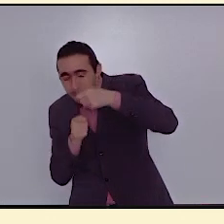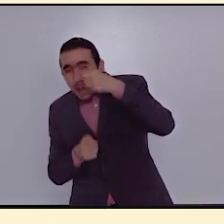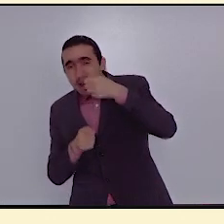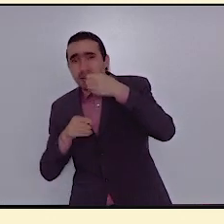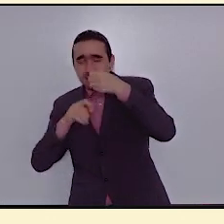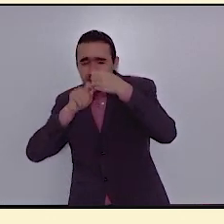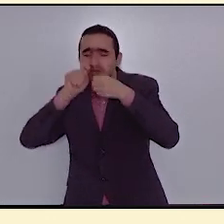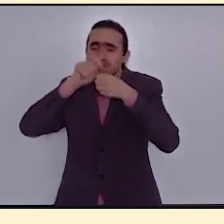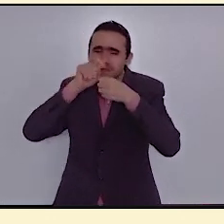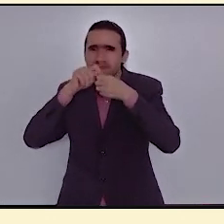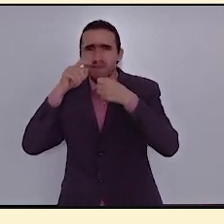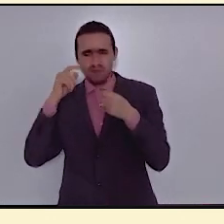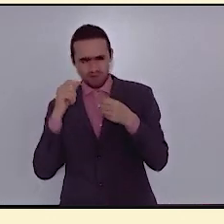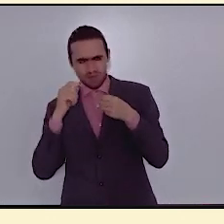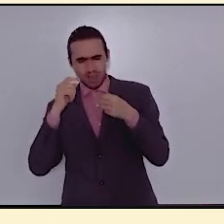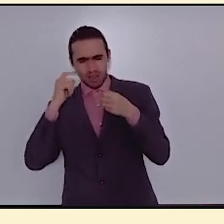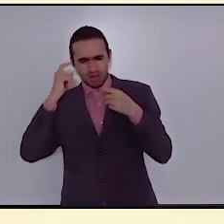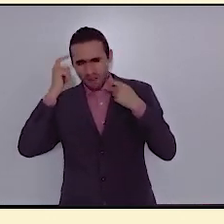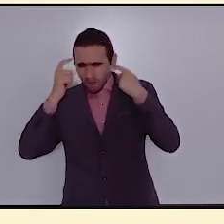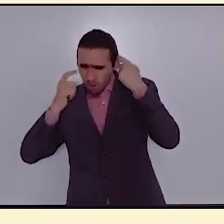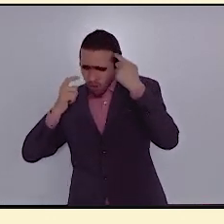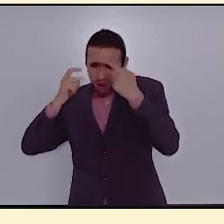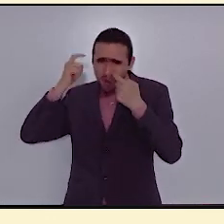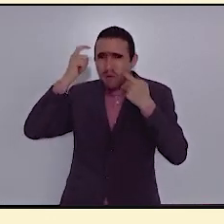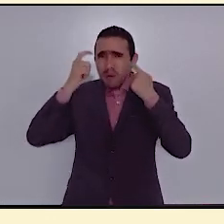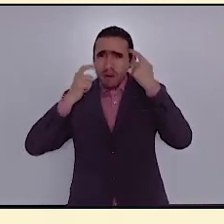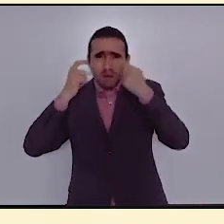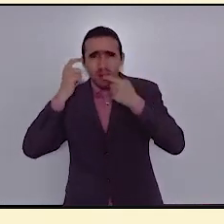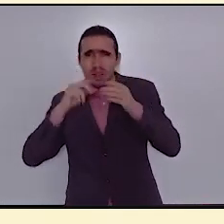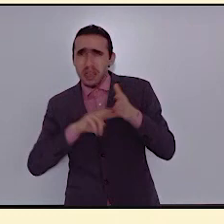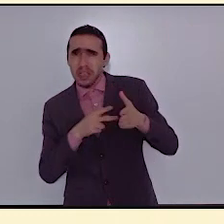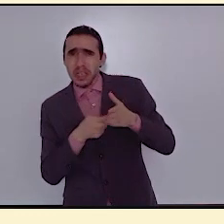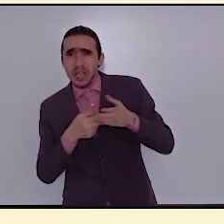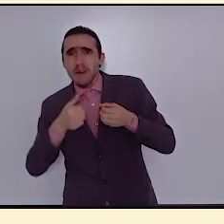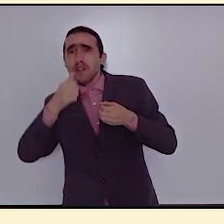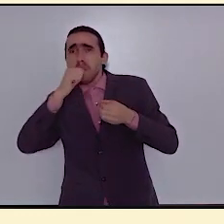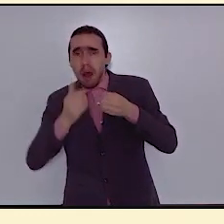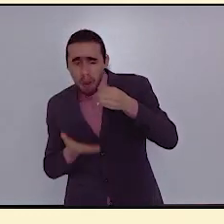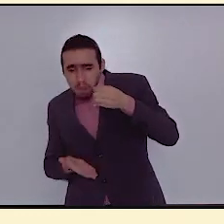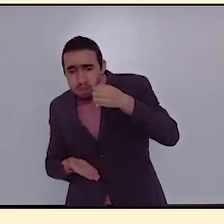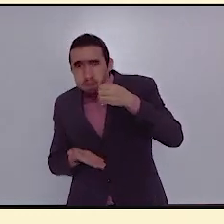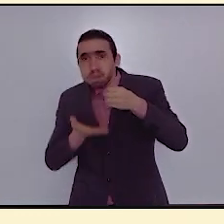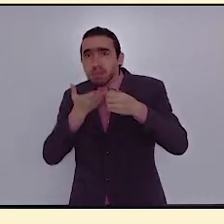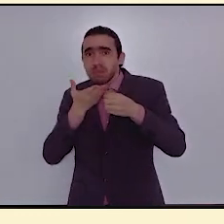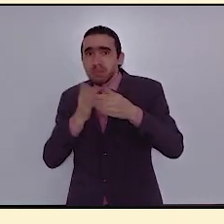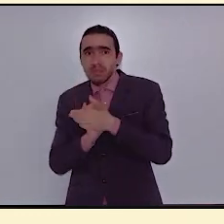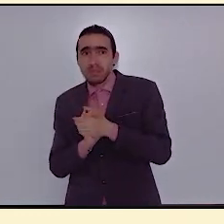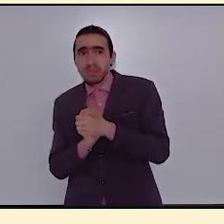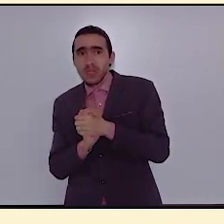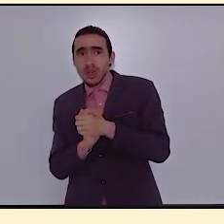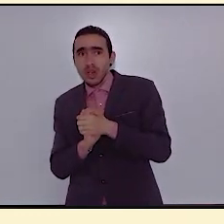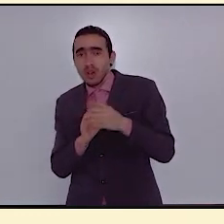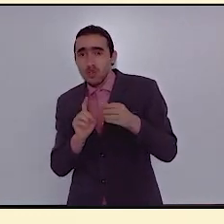الغراب حائرا يفكر في طريقة يشرب بها الماء من الزجاجة هل أوقع الزجاجة على